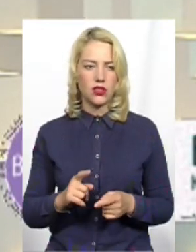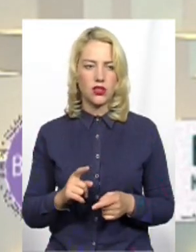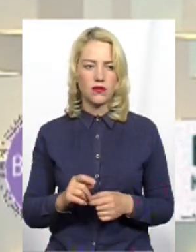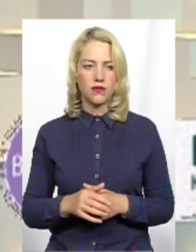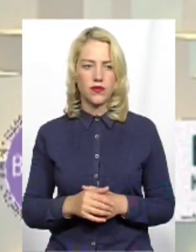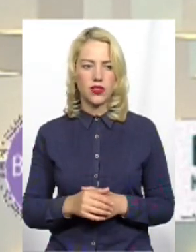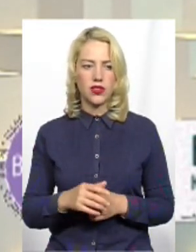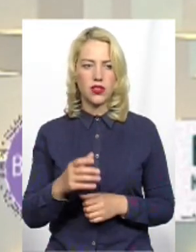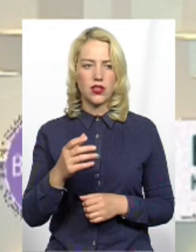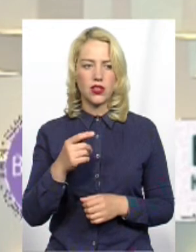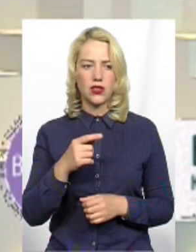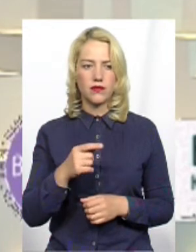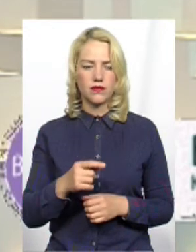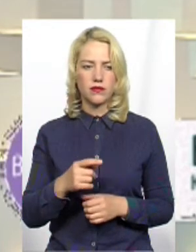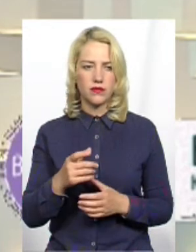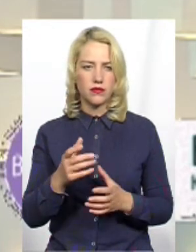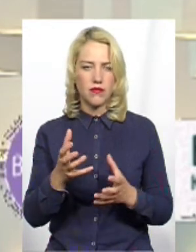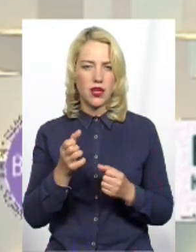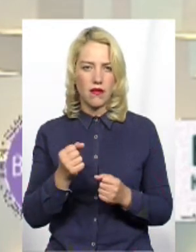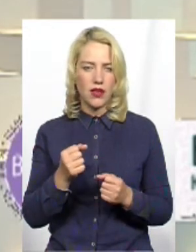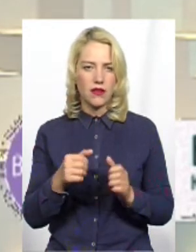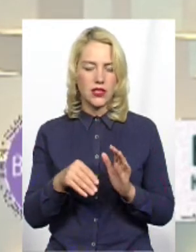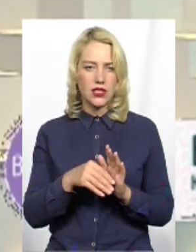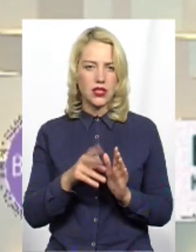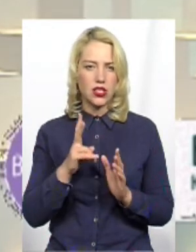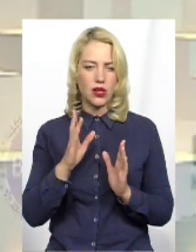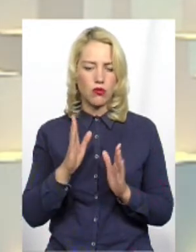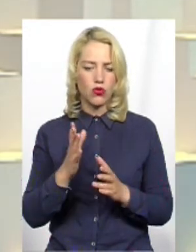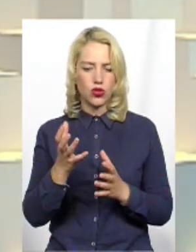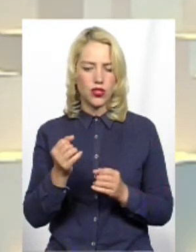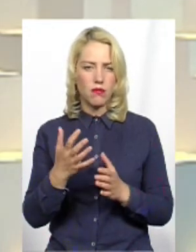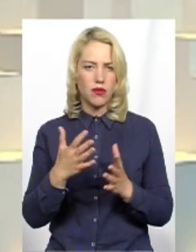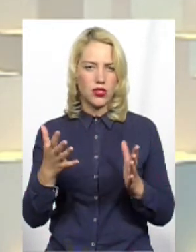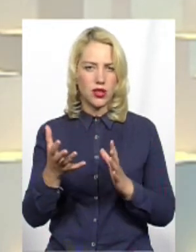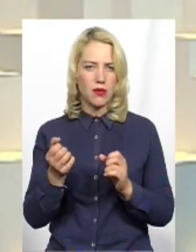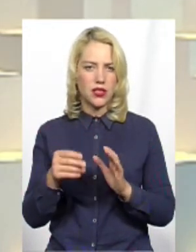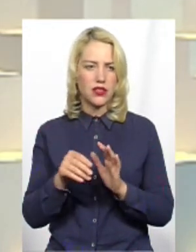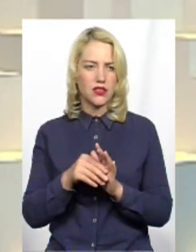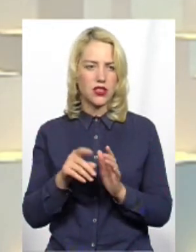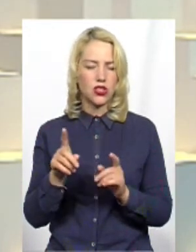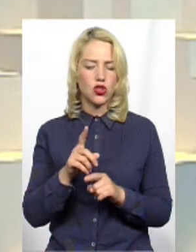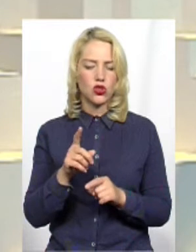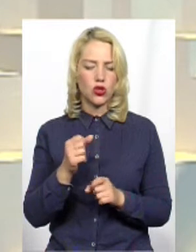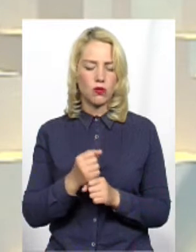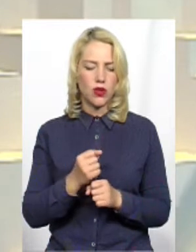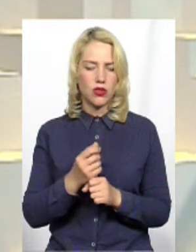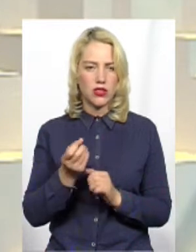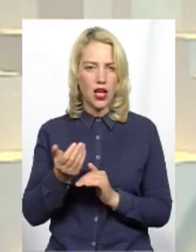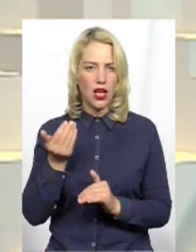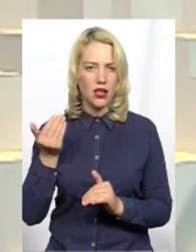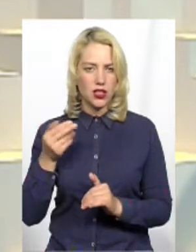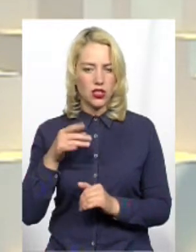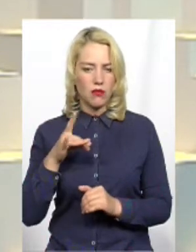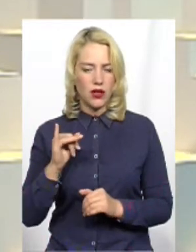далі хочу ще більше брати Тоже буду показувати, що я робив як чиновник Що про мені робилося як чиновник